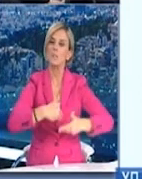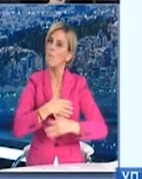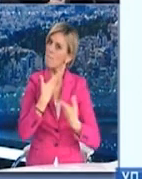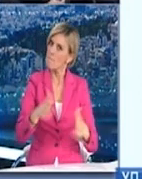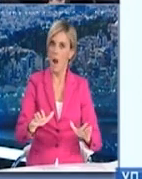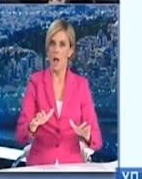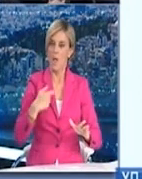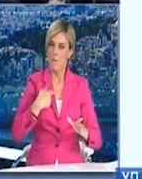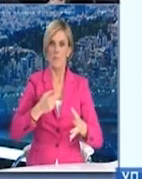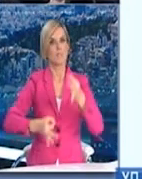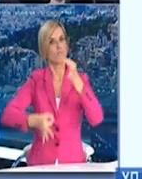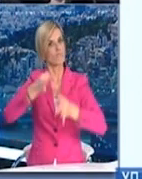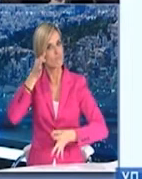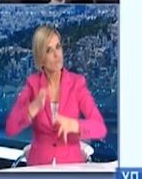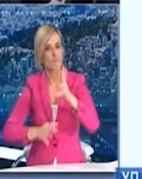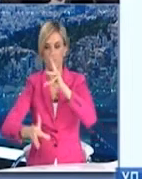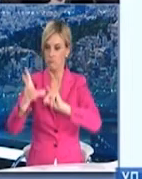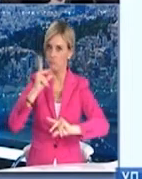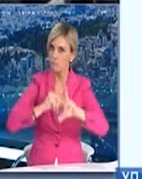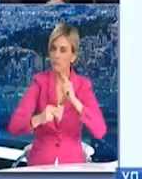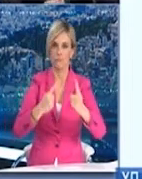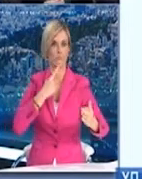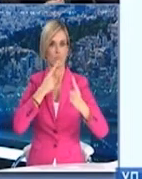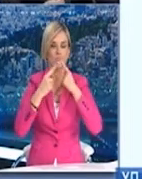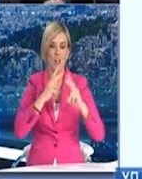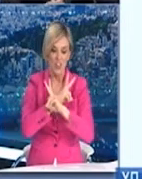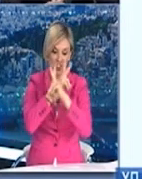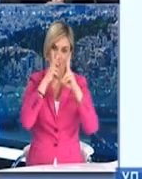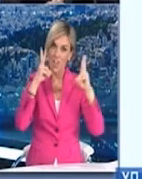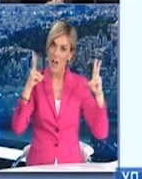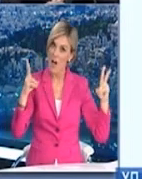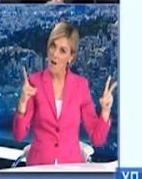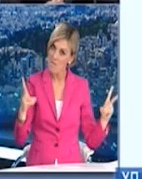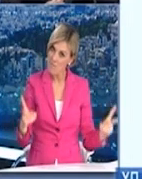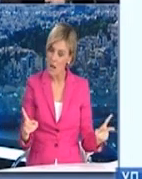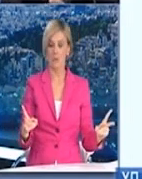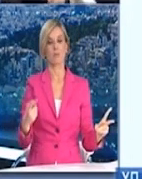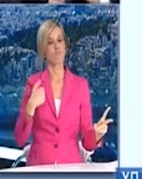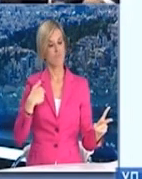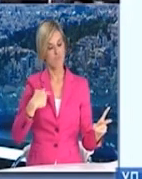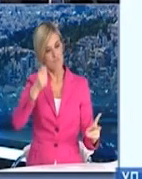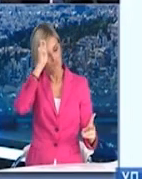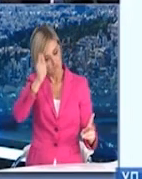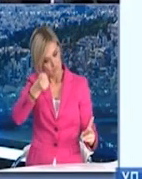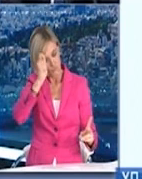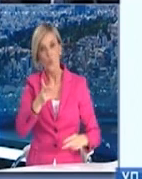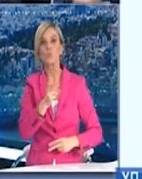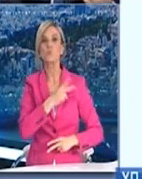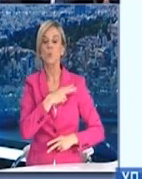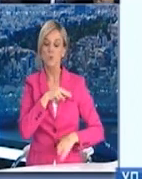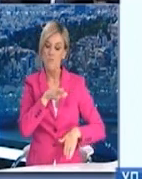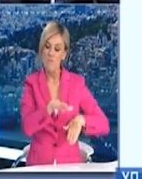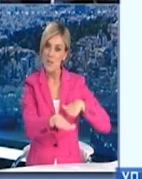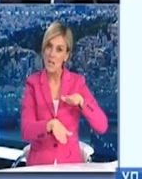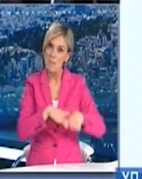με σύμπνια και με διαφάνεια και με σωστό βηματισμό θα